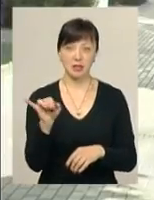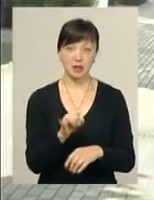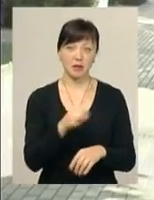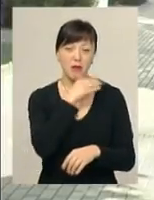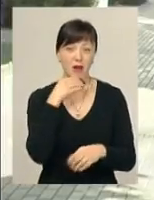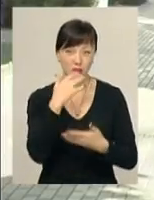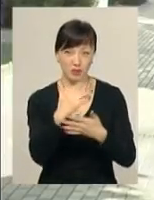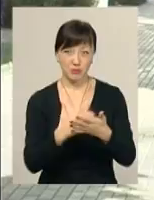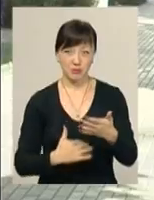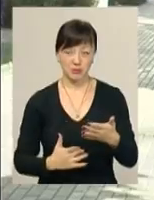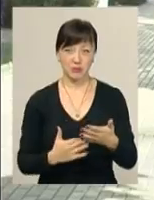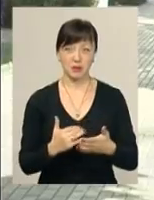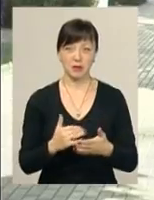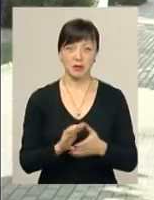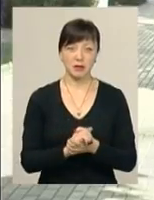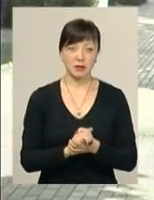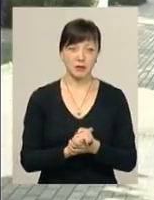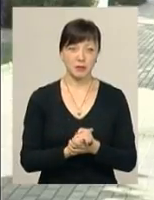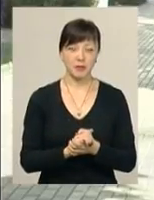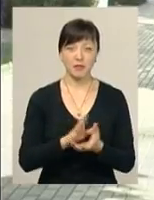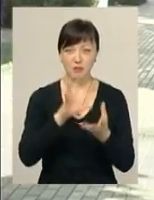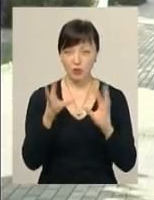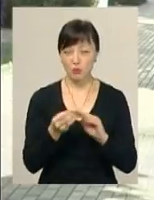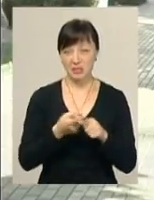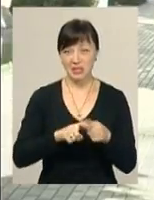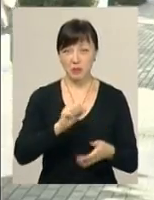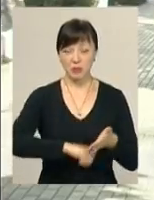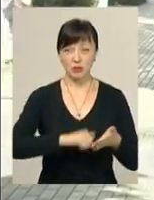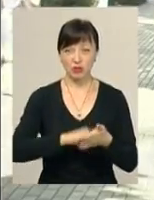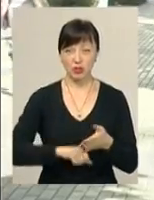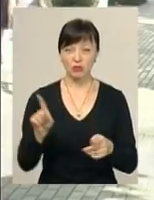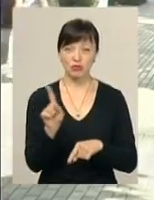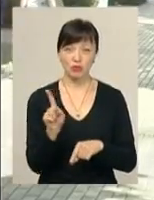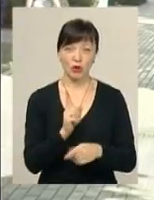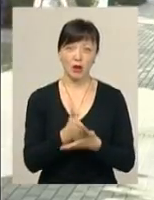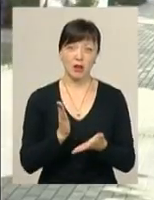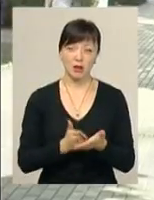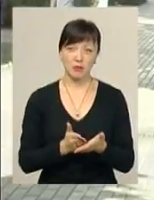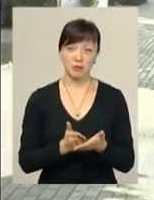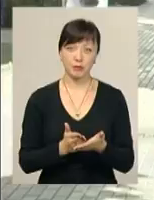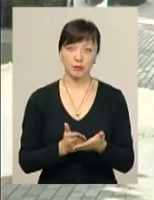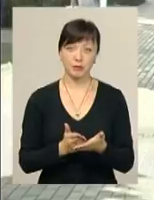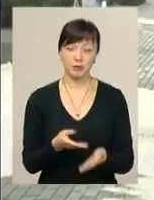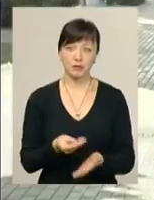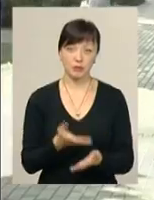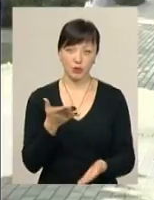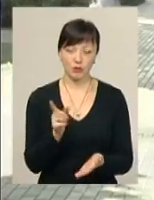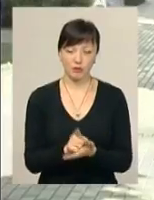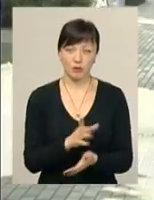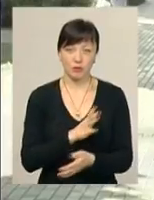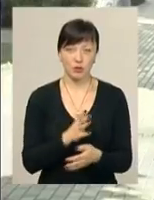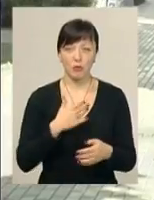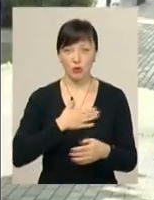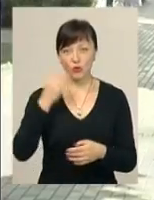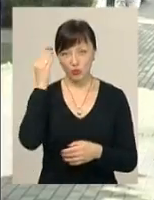енергоносії в цілому. І це і приводить до того, що хліб повинен бути дорогий.